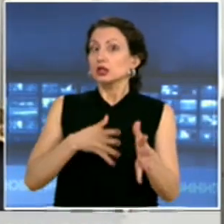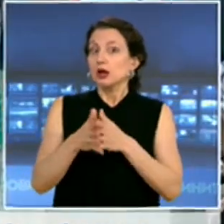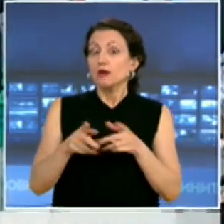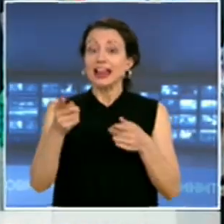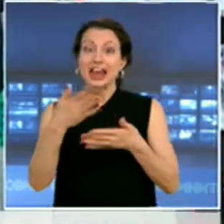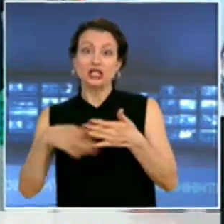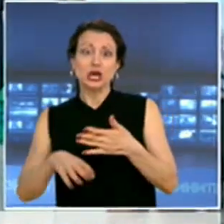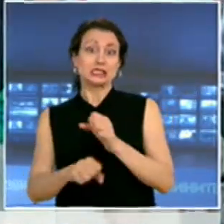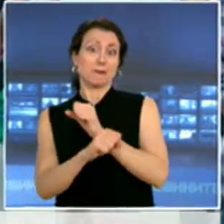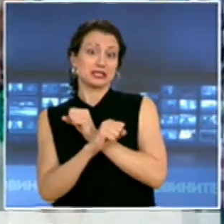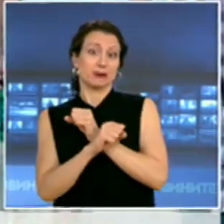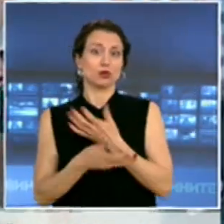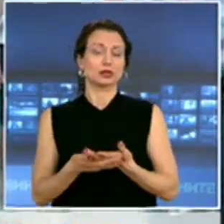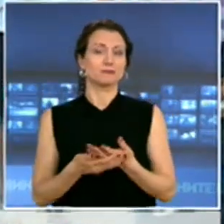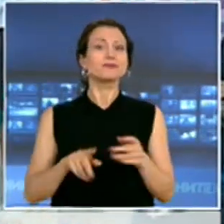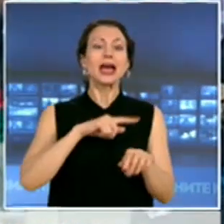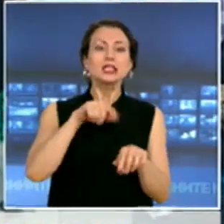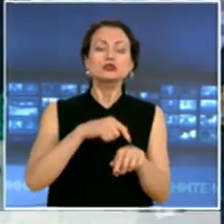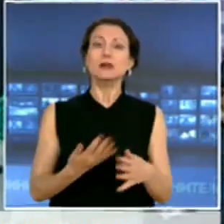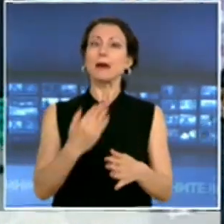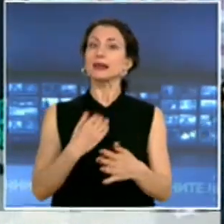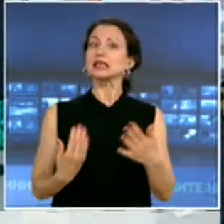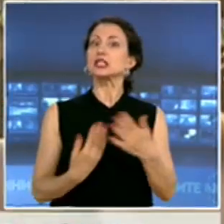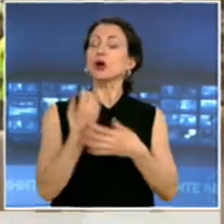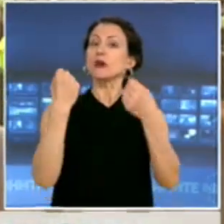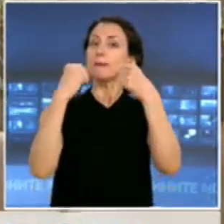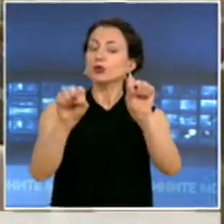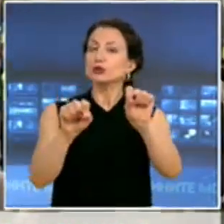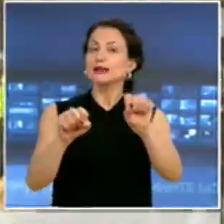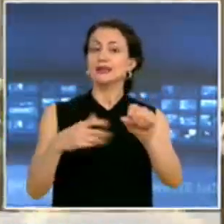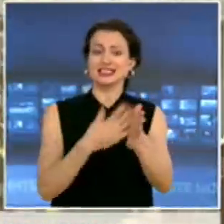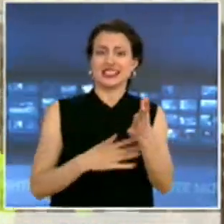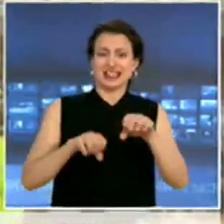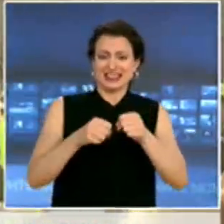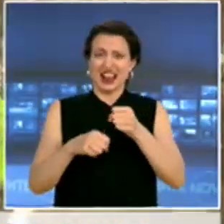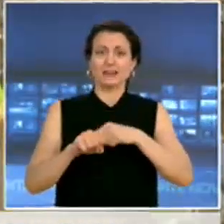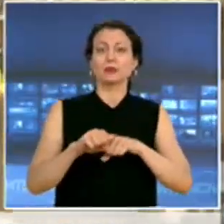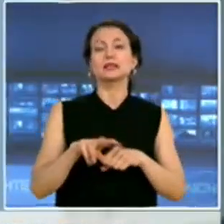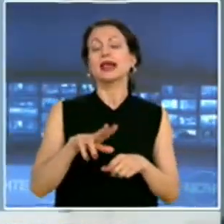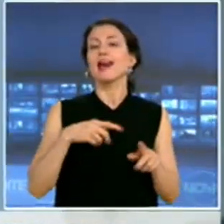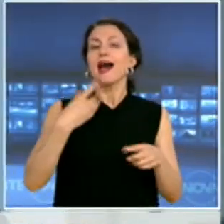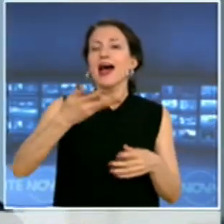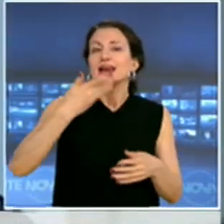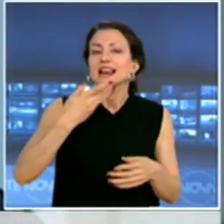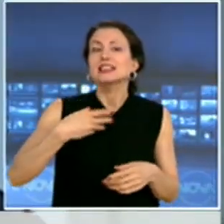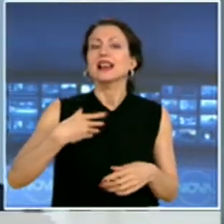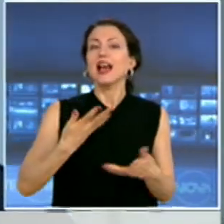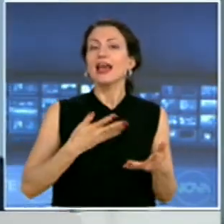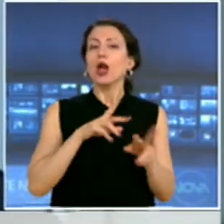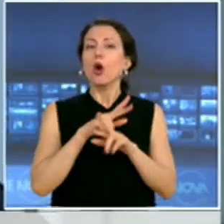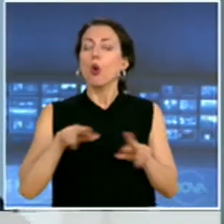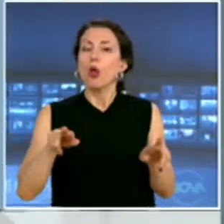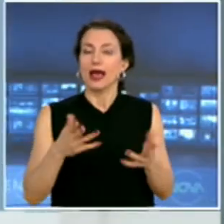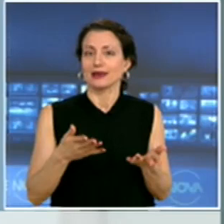безработни. А часове преди новият протест за травмите си, разказаха и колегите на полицай Златко. Бях ударен от кафява